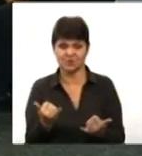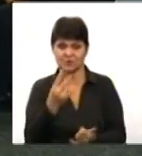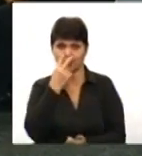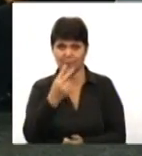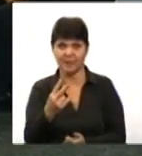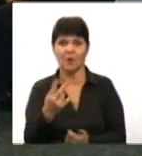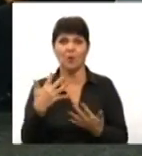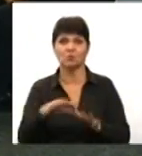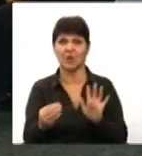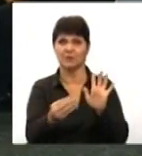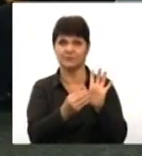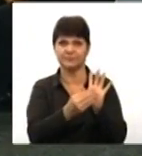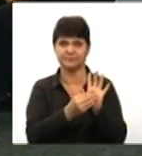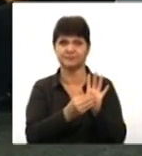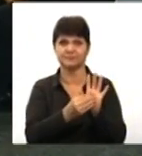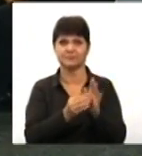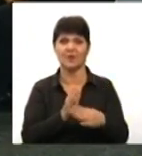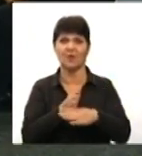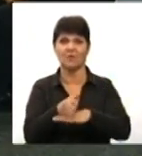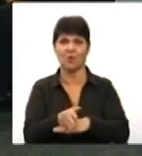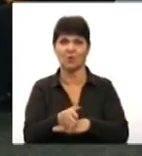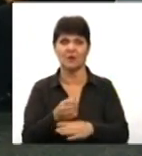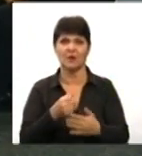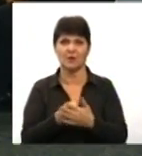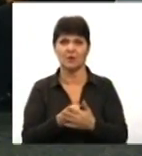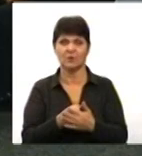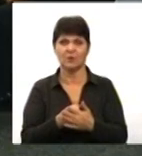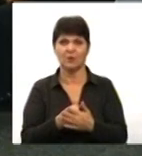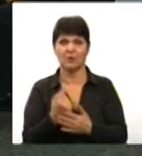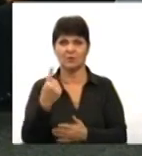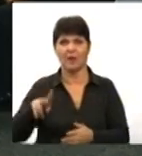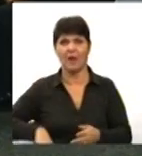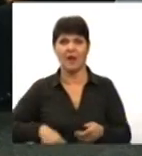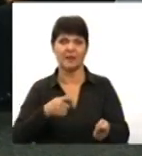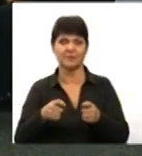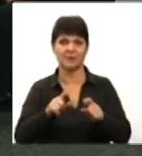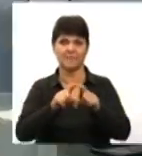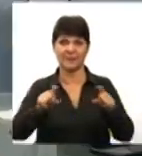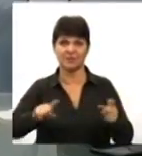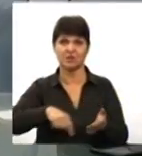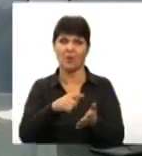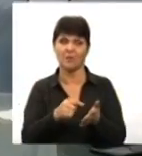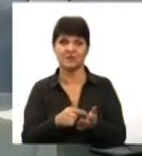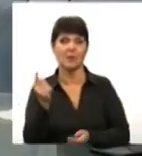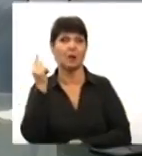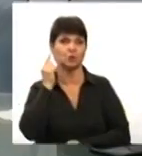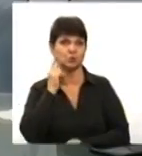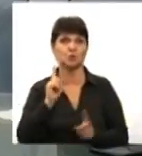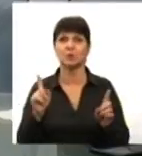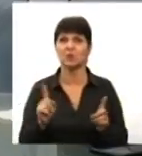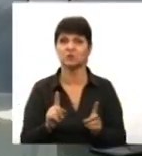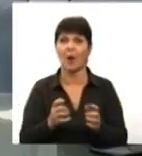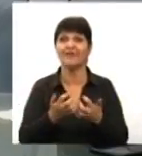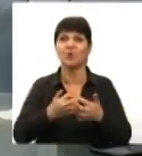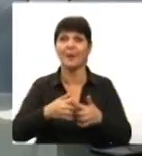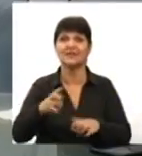вже розташовано над входом до одного з адмінприміщень у місті. Почули, що він автоматично